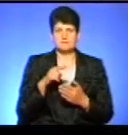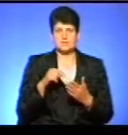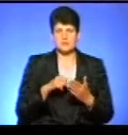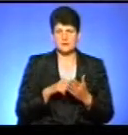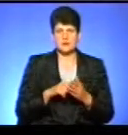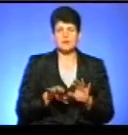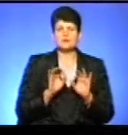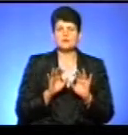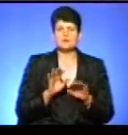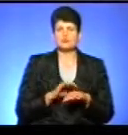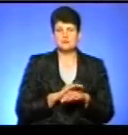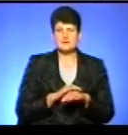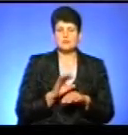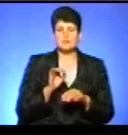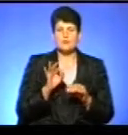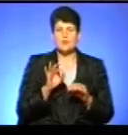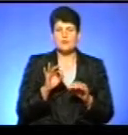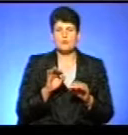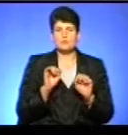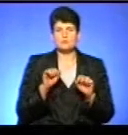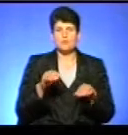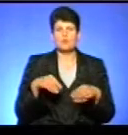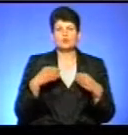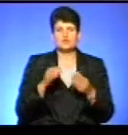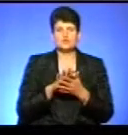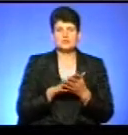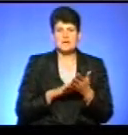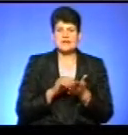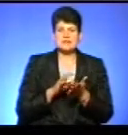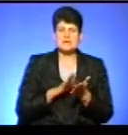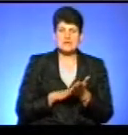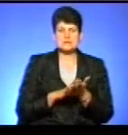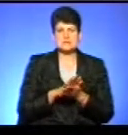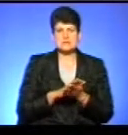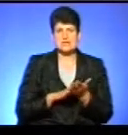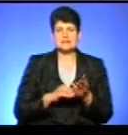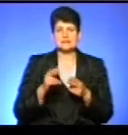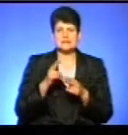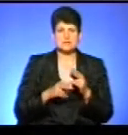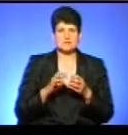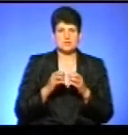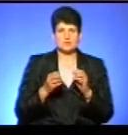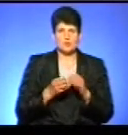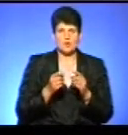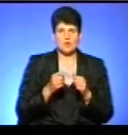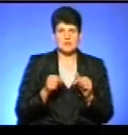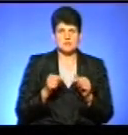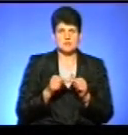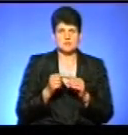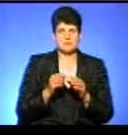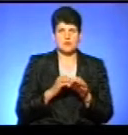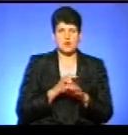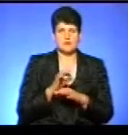Розкрийте, будь ласка, детальніше про механізм подачі заявок, реєстрації, голосування і, власне, кінцевий результат реалізації проєктів?